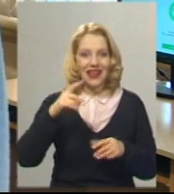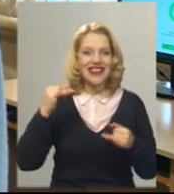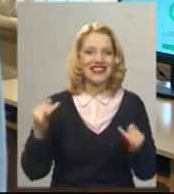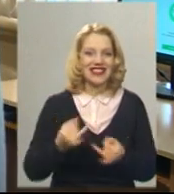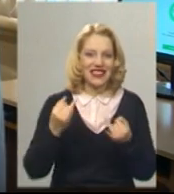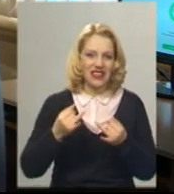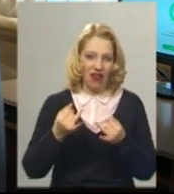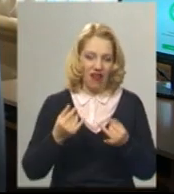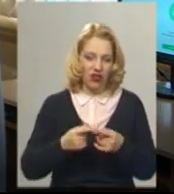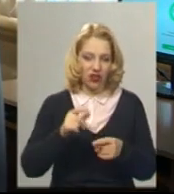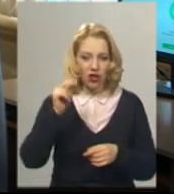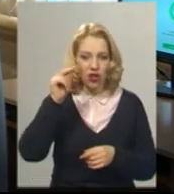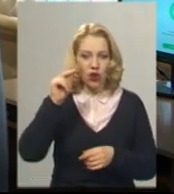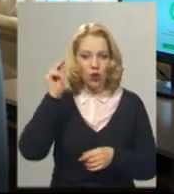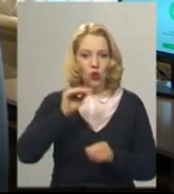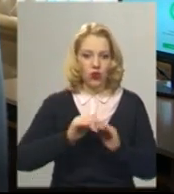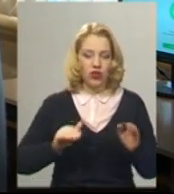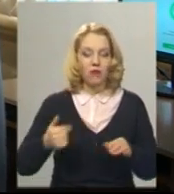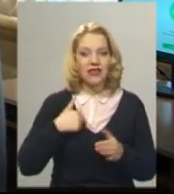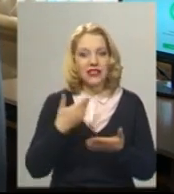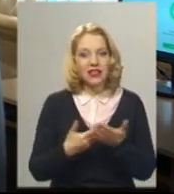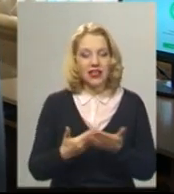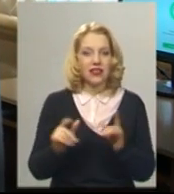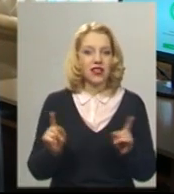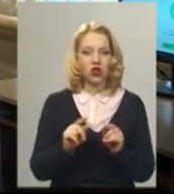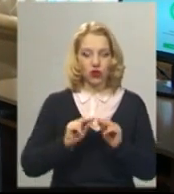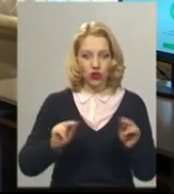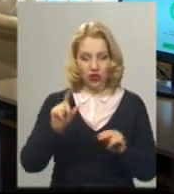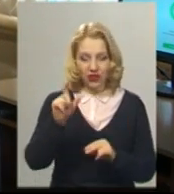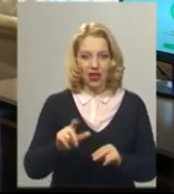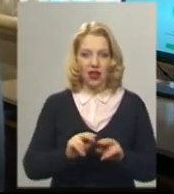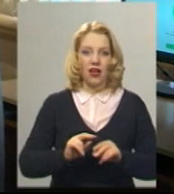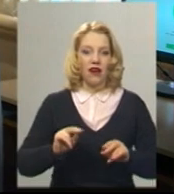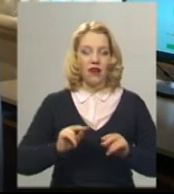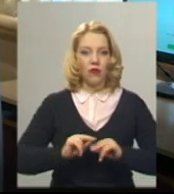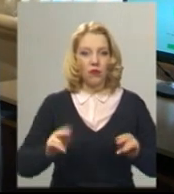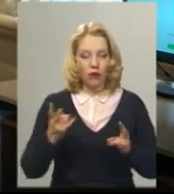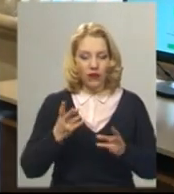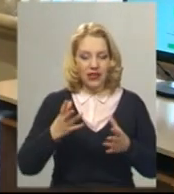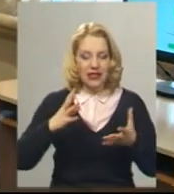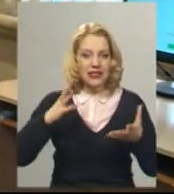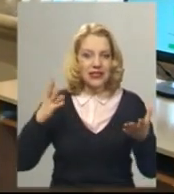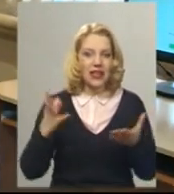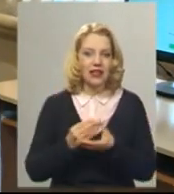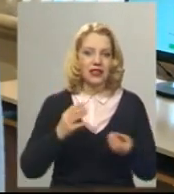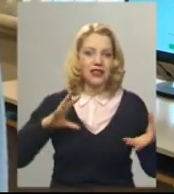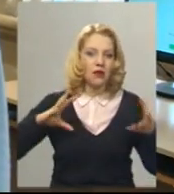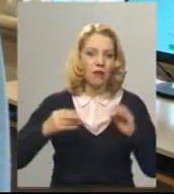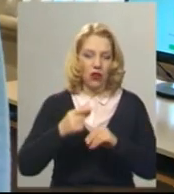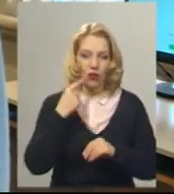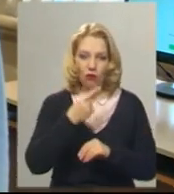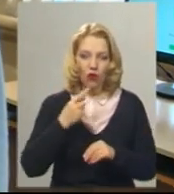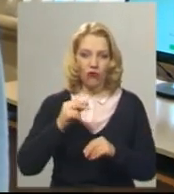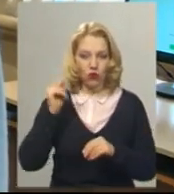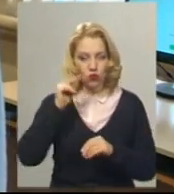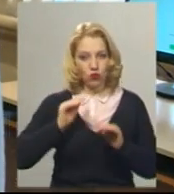що вчитель, викладач, має знайти спільну мову з учнями і зрозуміло, що це вийшло.